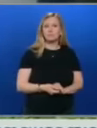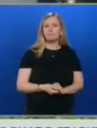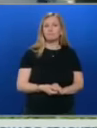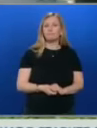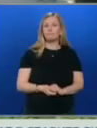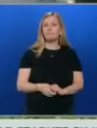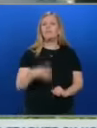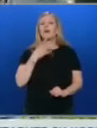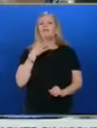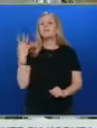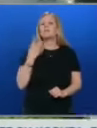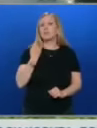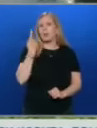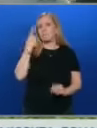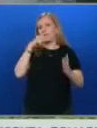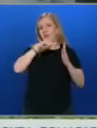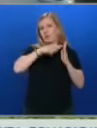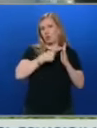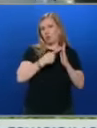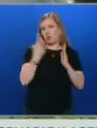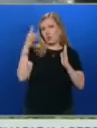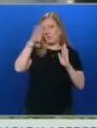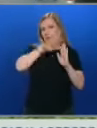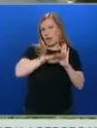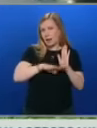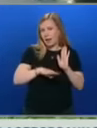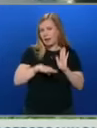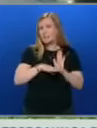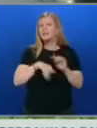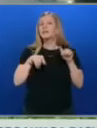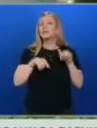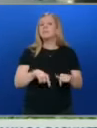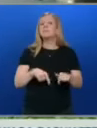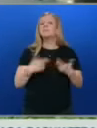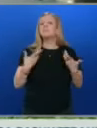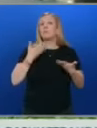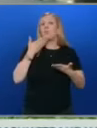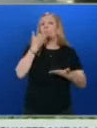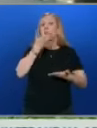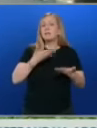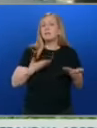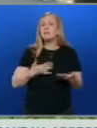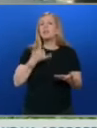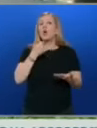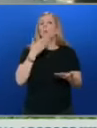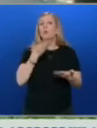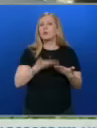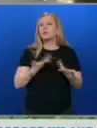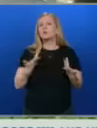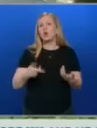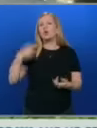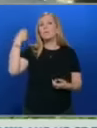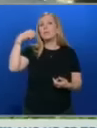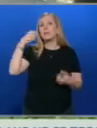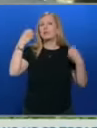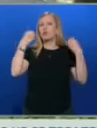В това е четвъртък, първа точка от дневния ред на редобното заседание на Пленума на Висшия съдебен съвет е именно докладването на указа, с който президента